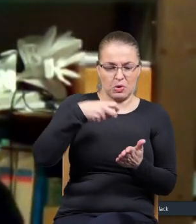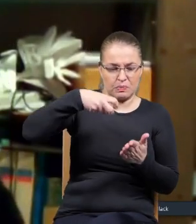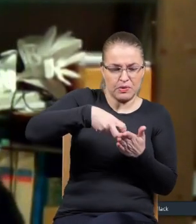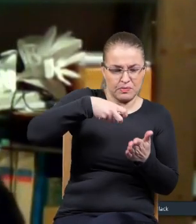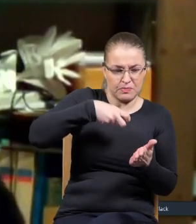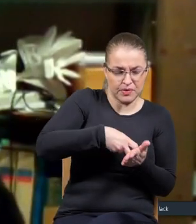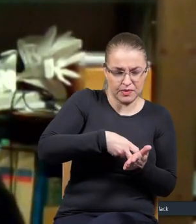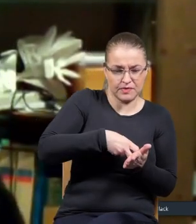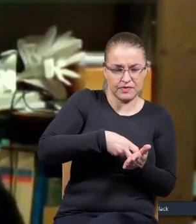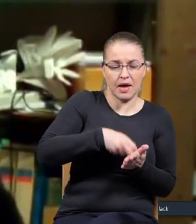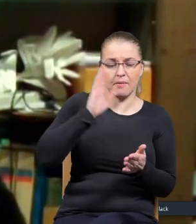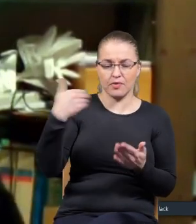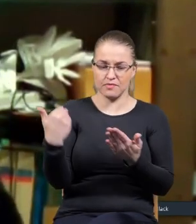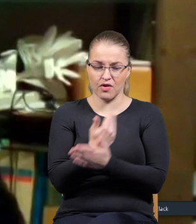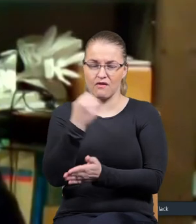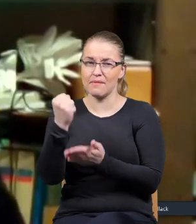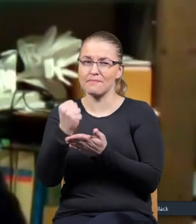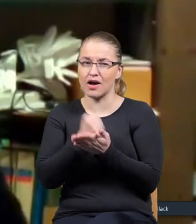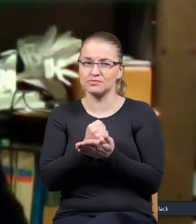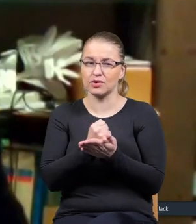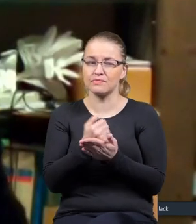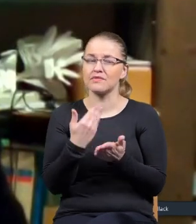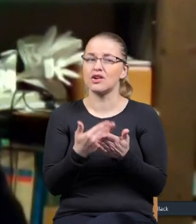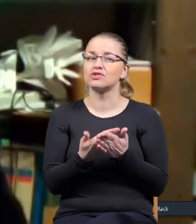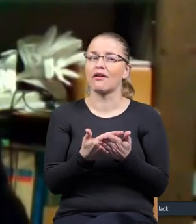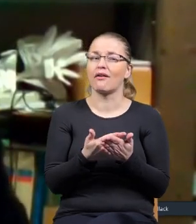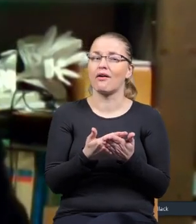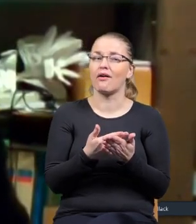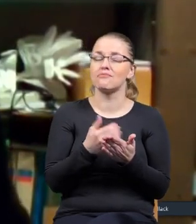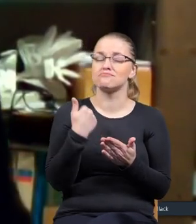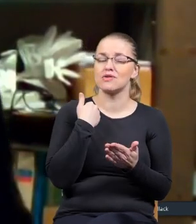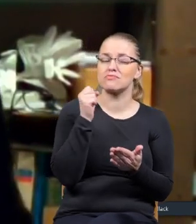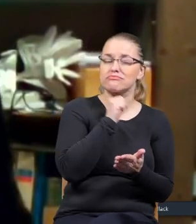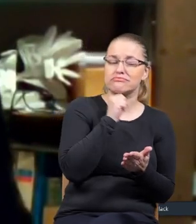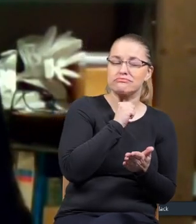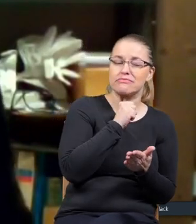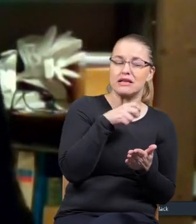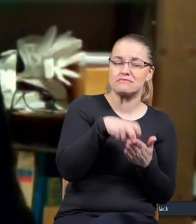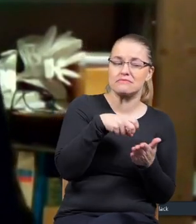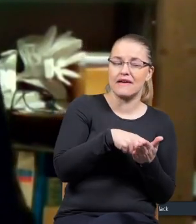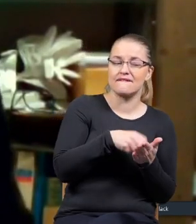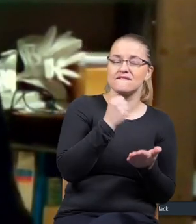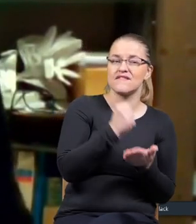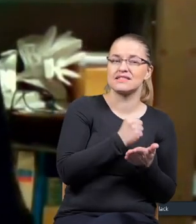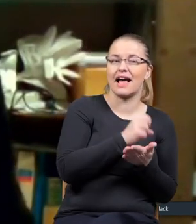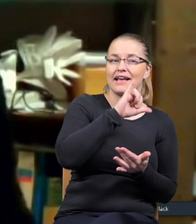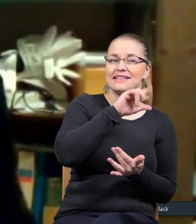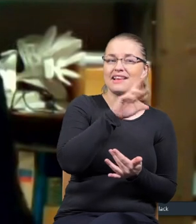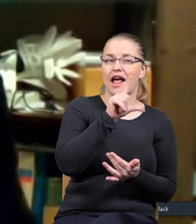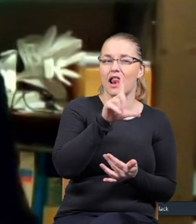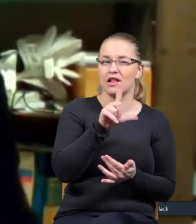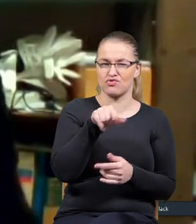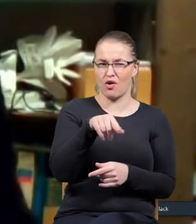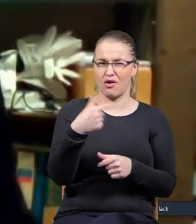drugi paszport, nowy paszport, bo miałem w moim paszportczy wizę izraelską. I wtedy to